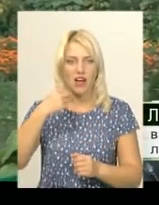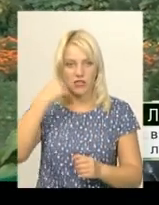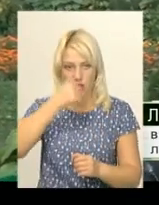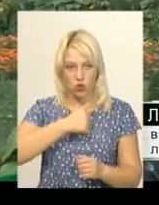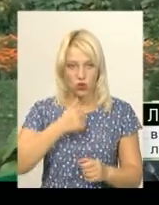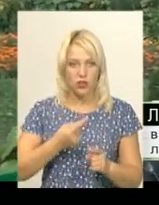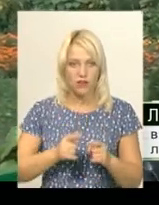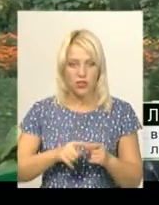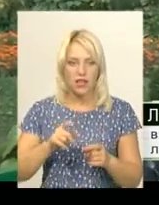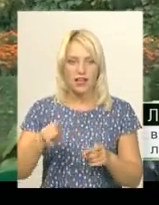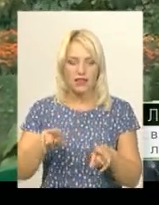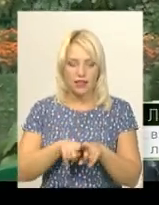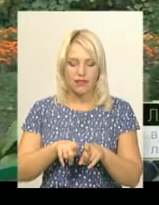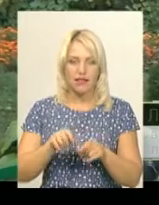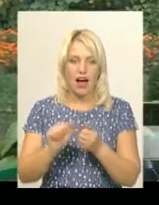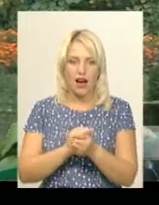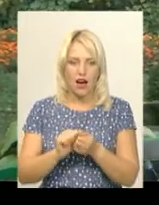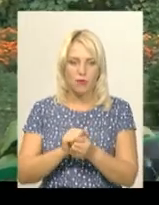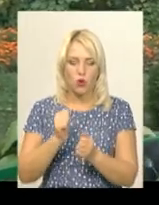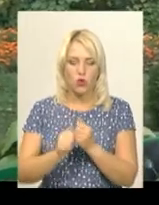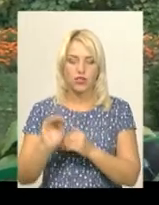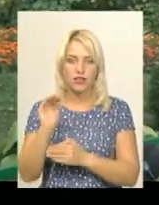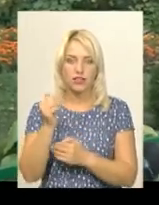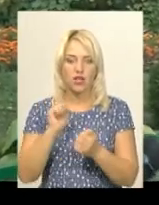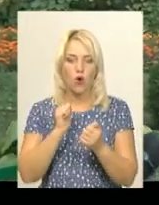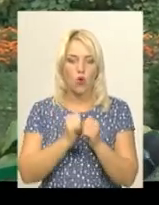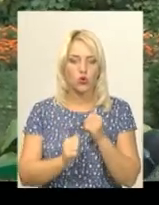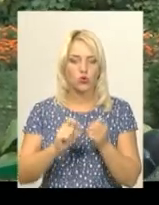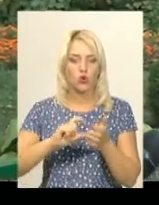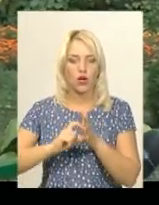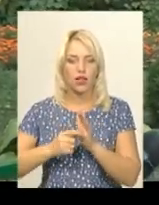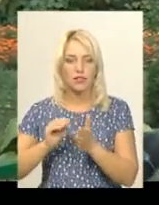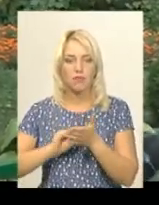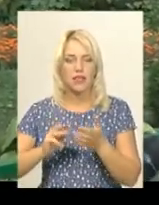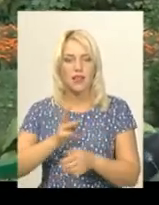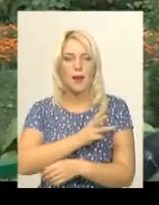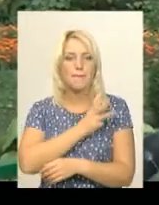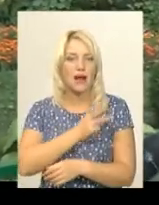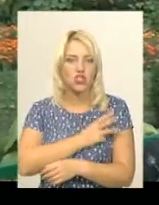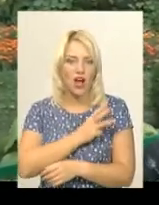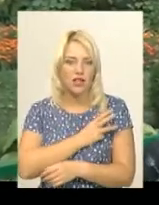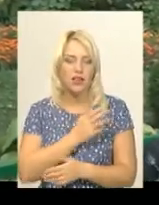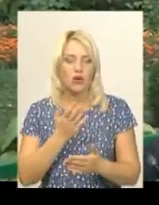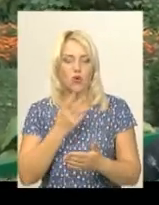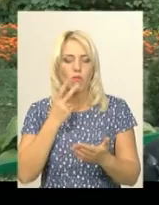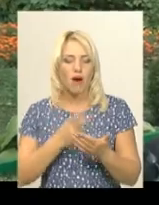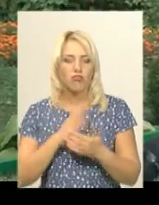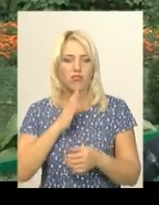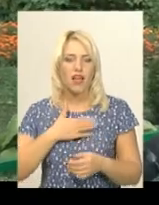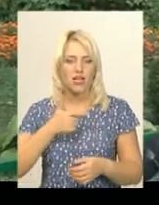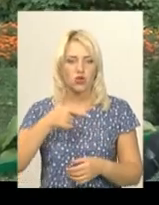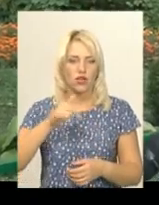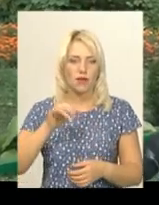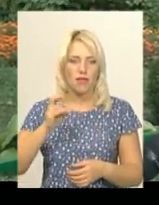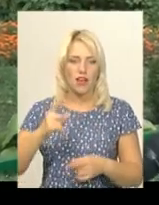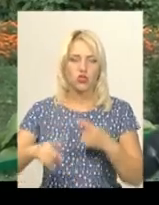кожна дитина, кожного класу писала бажання, якою вони бачать нашу гімназію через